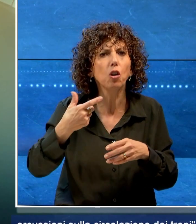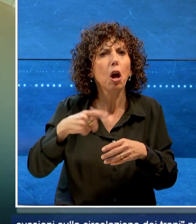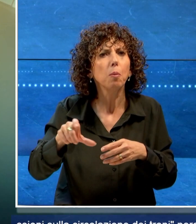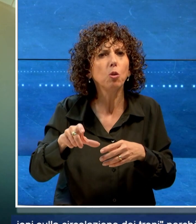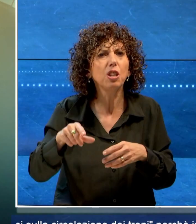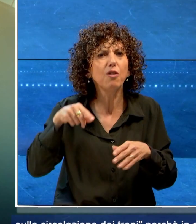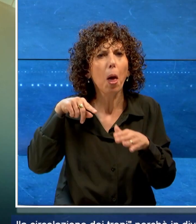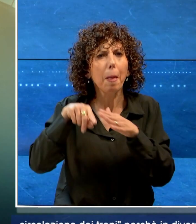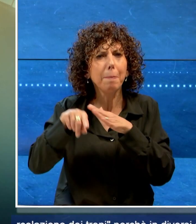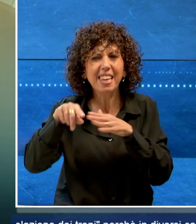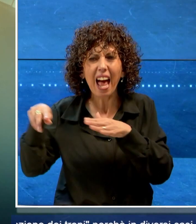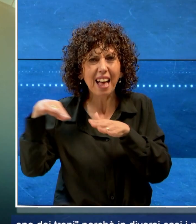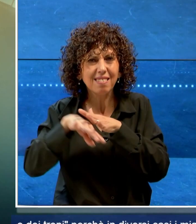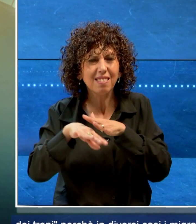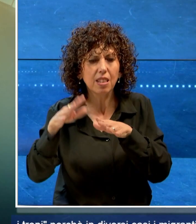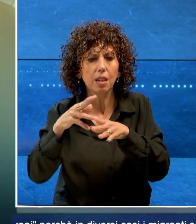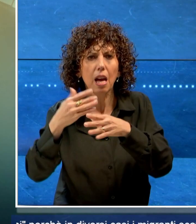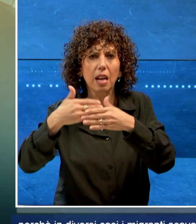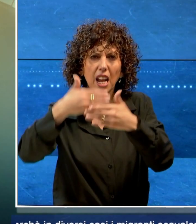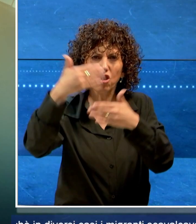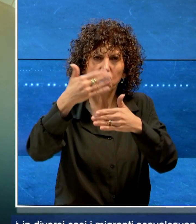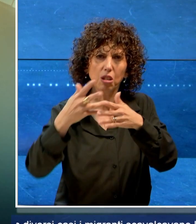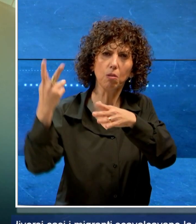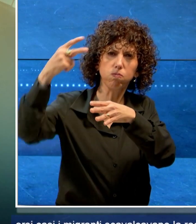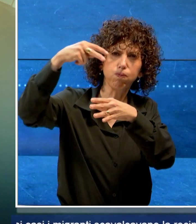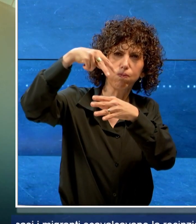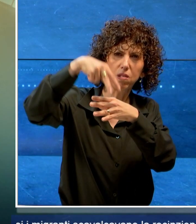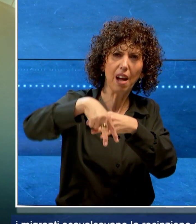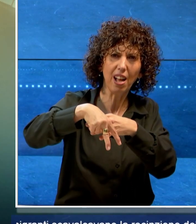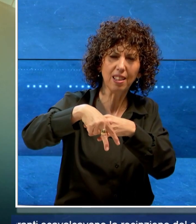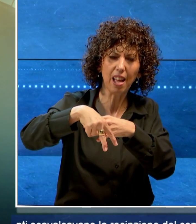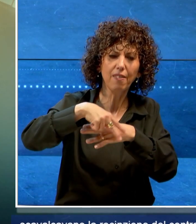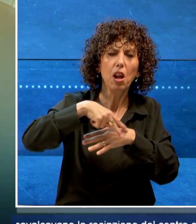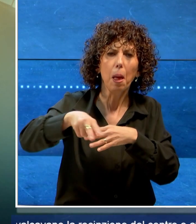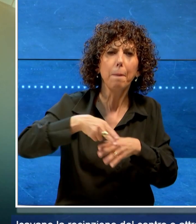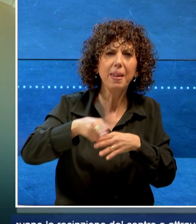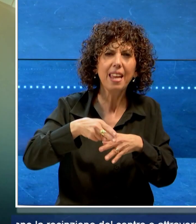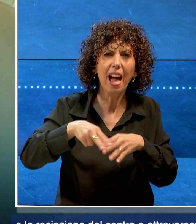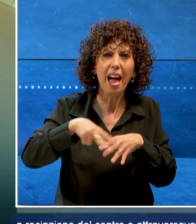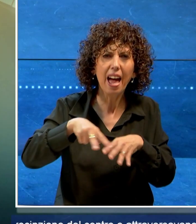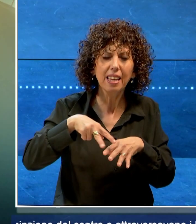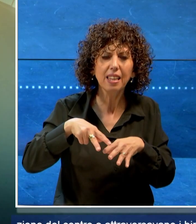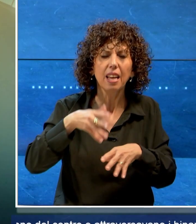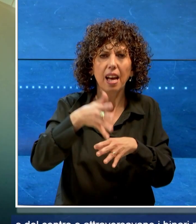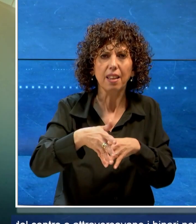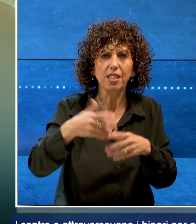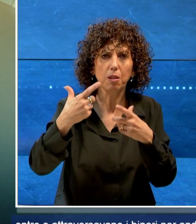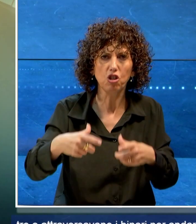i migranti scavalcavano la recinzione del centro e attraversavano i binari per andare in città.